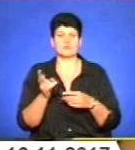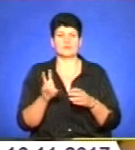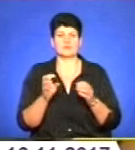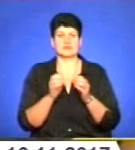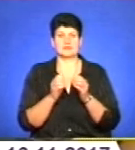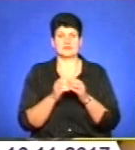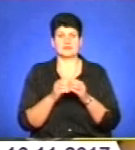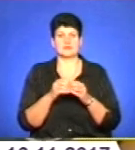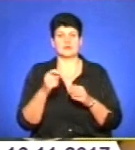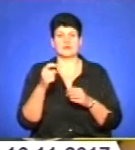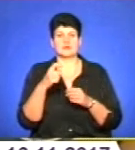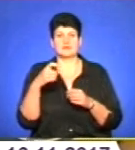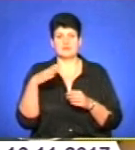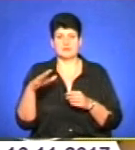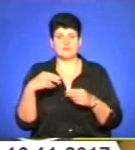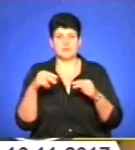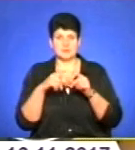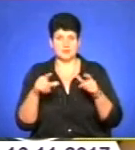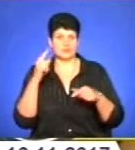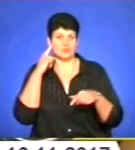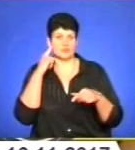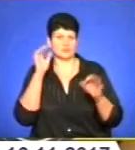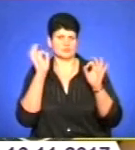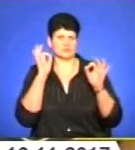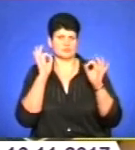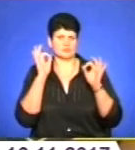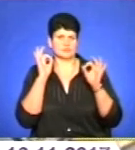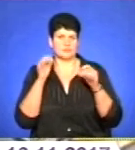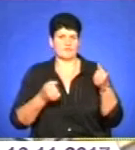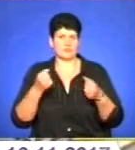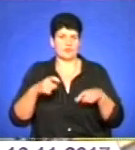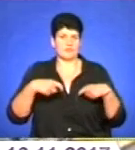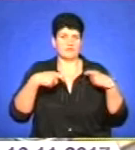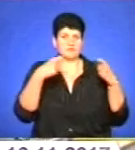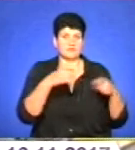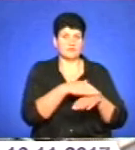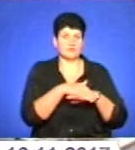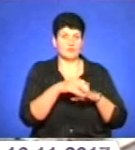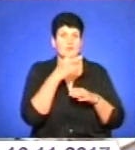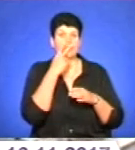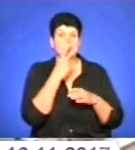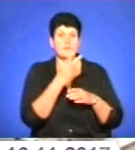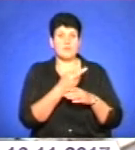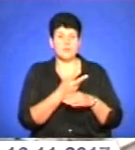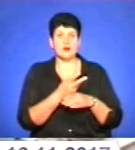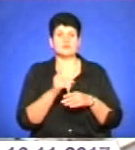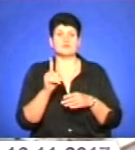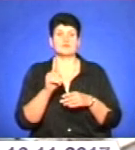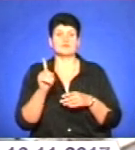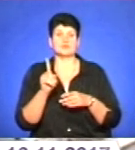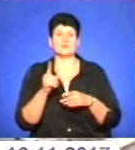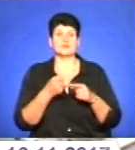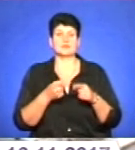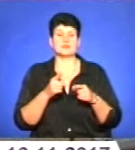сигналізації. Відразу зрозумів, що це мій автомобіль, вибіжав на вулицю, я побачив, що відсутній телефон